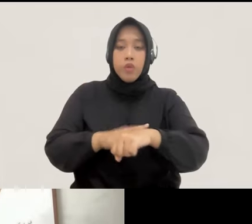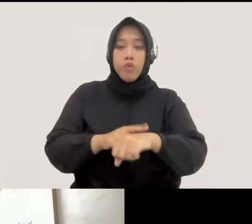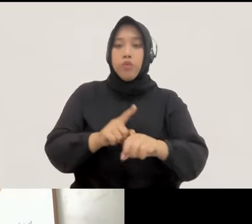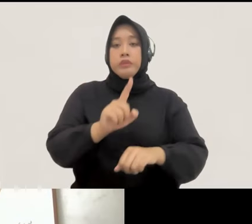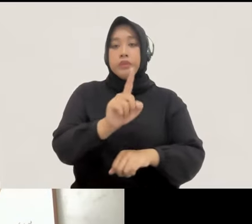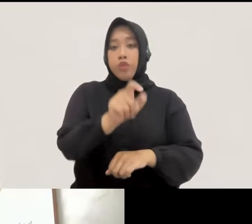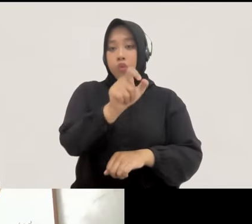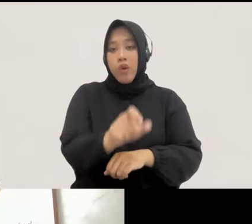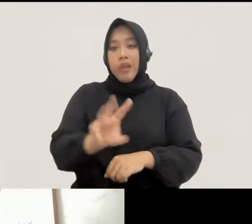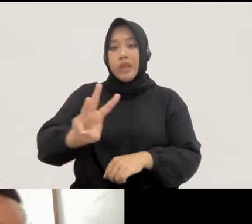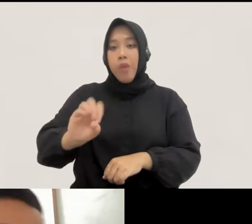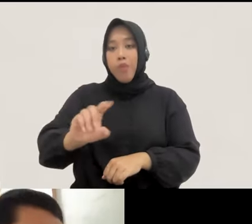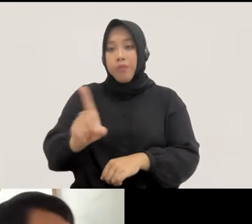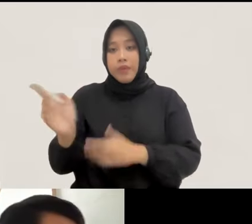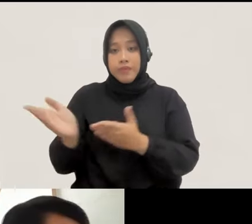depan. Saya persilakan.